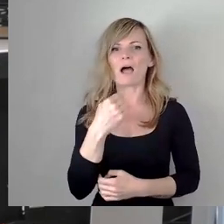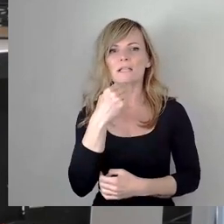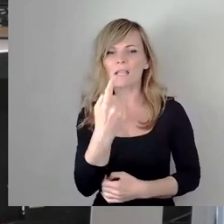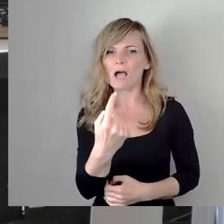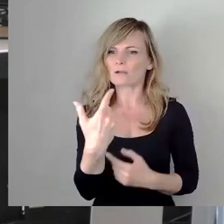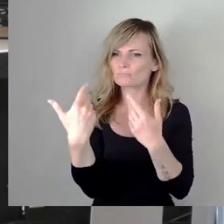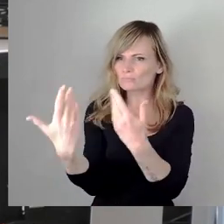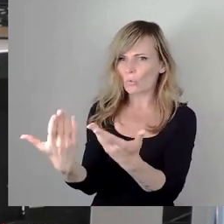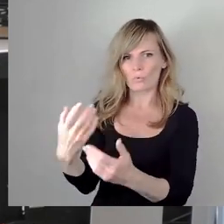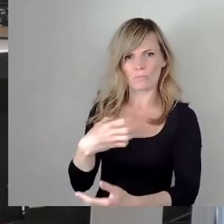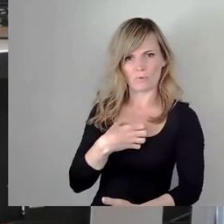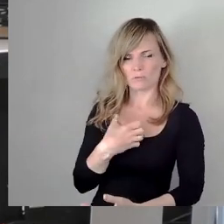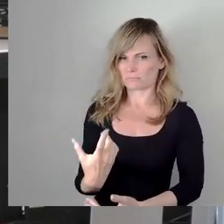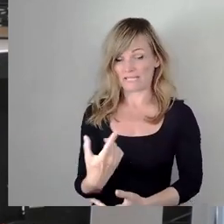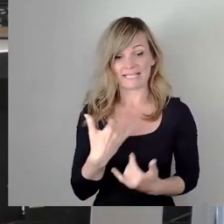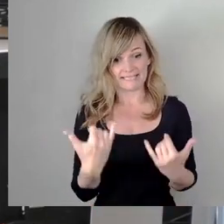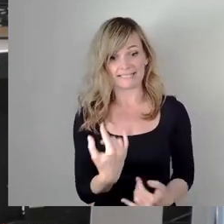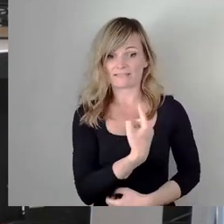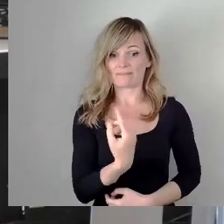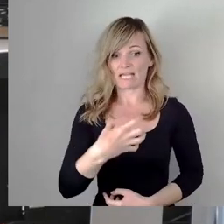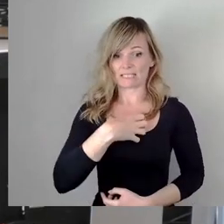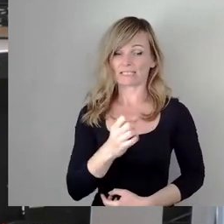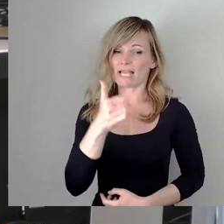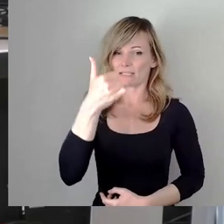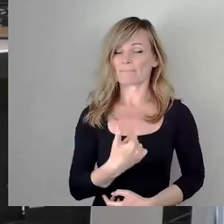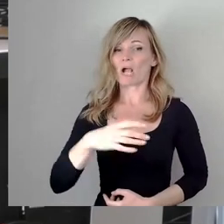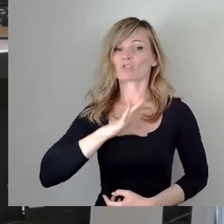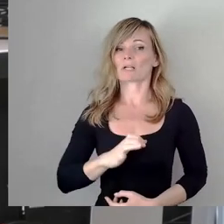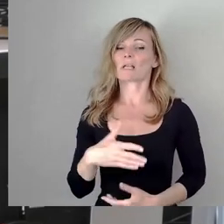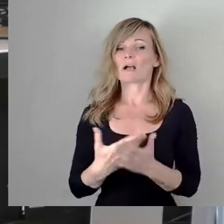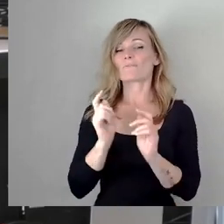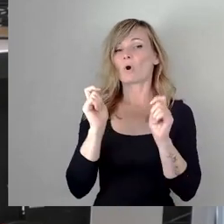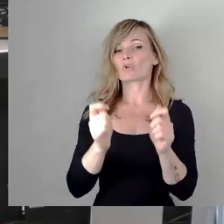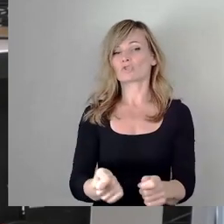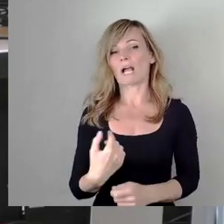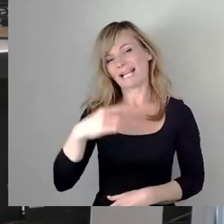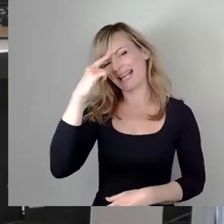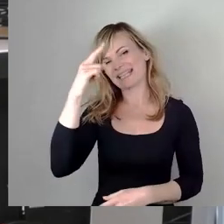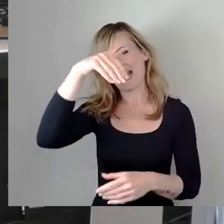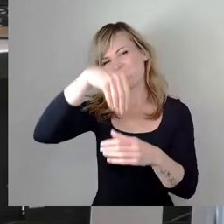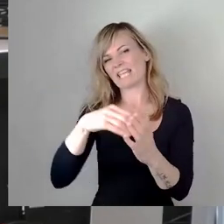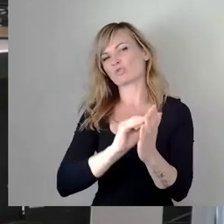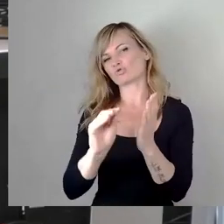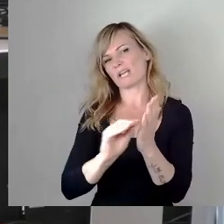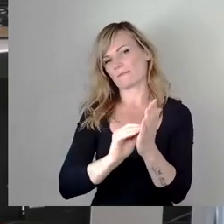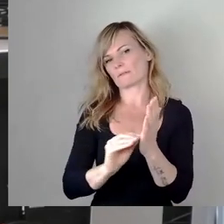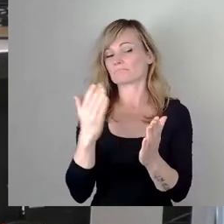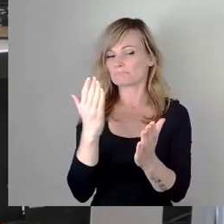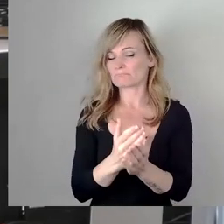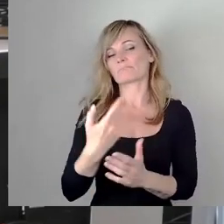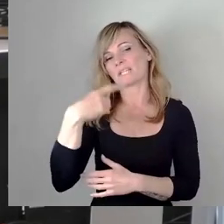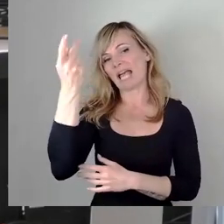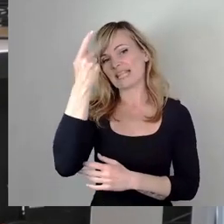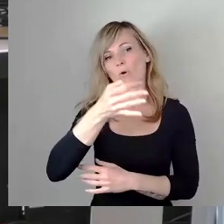erstmals die Chance, mit der vorgeschlagenen Gedenkentschrift hier einen Erinnerungsort zu schaffen, der